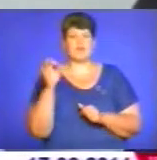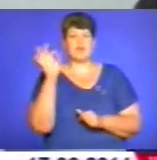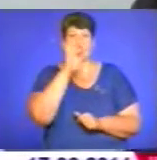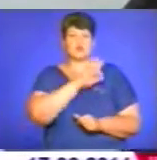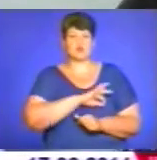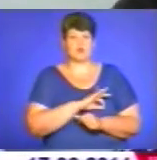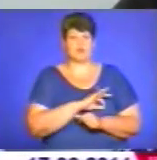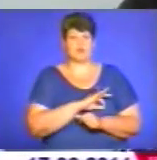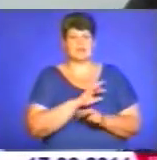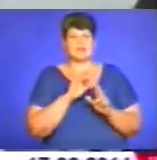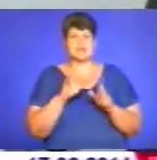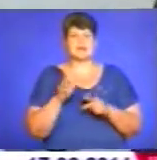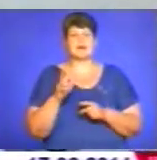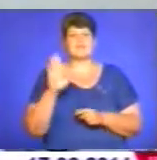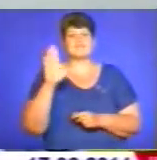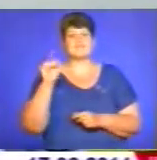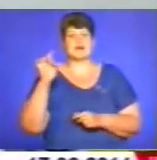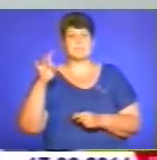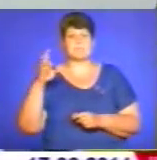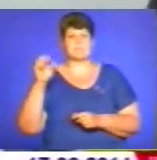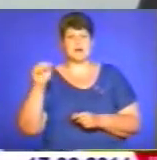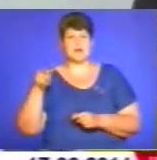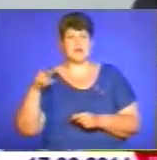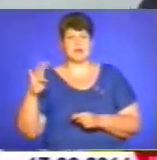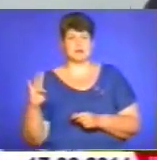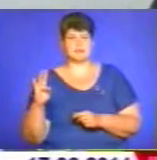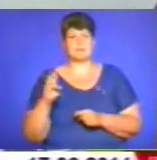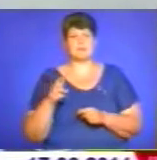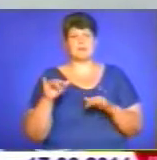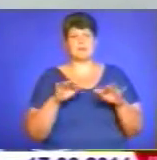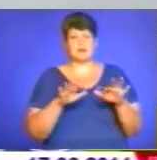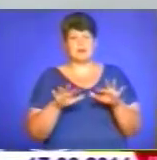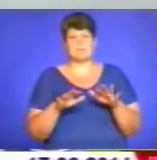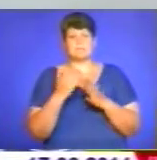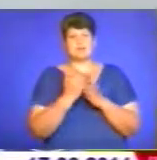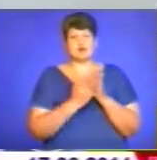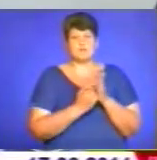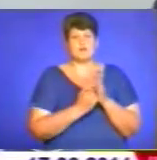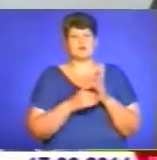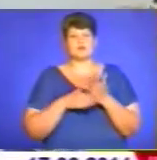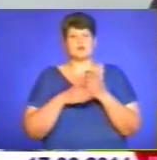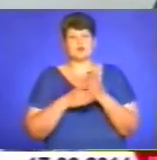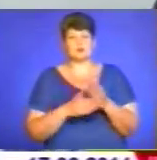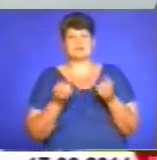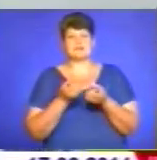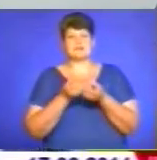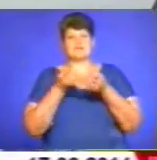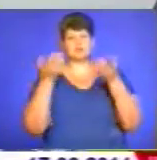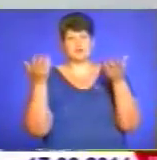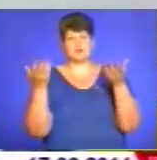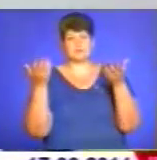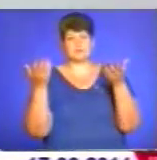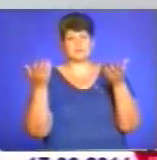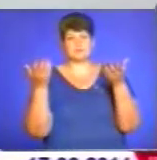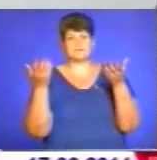вербальні методи, так і невербальні, такі як програмування за допомогою світлових